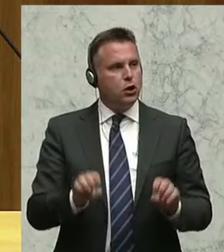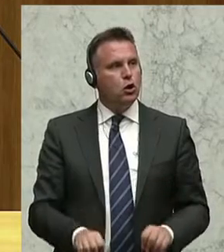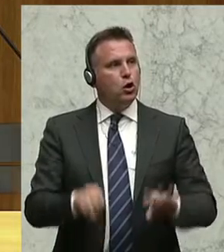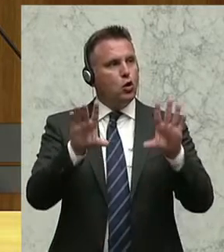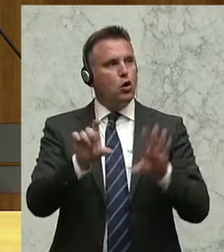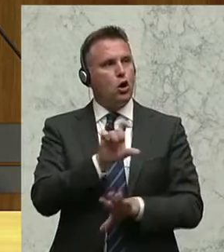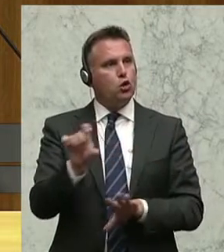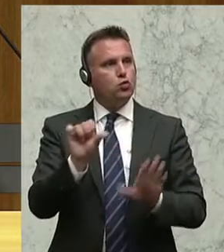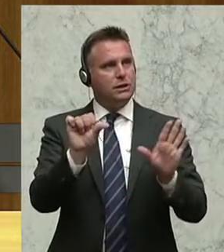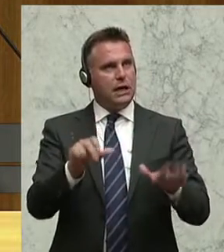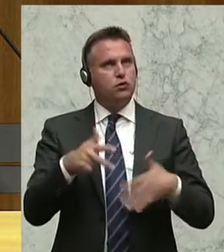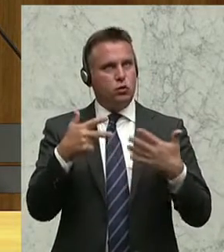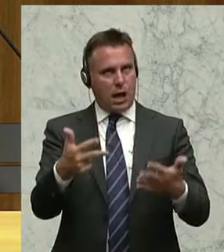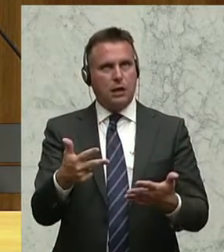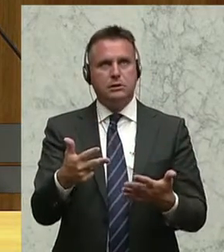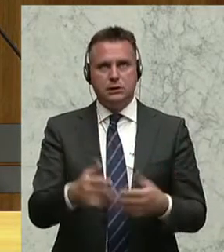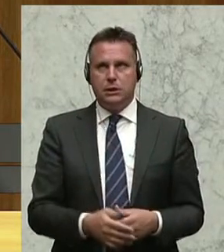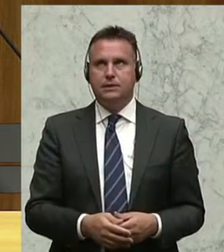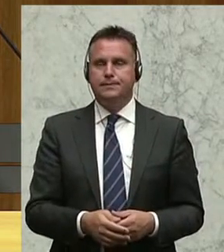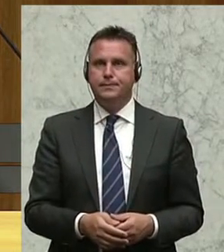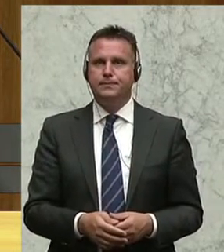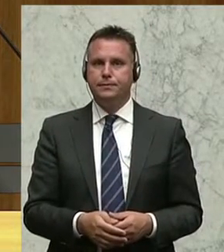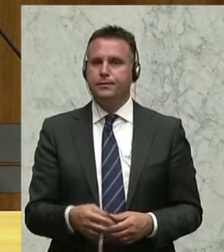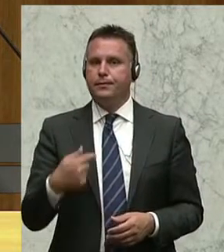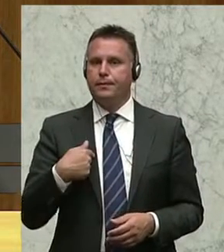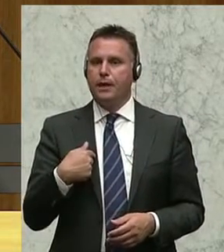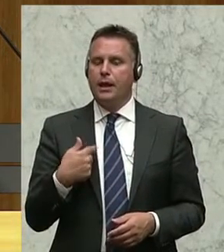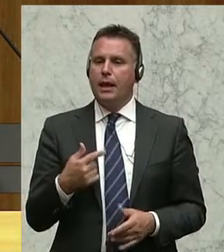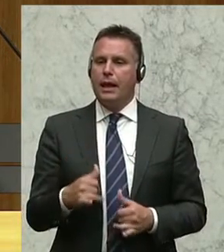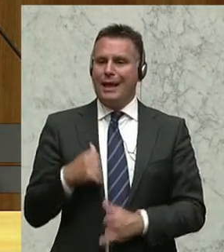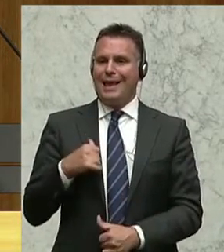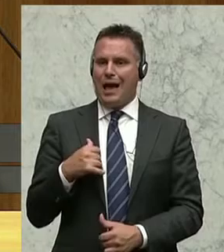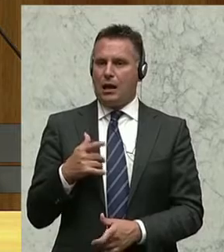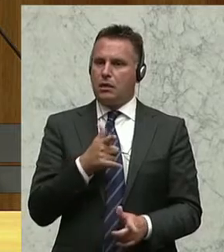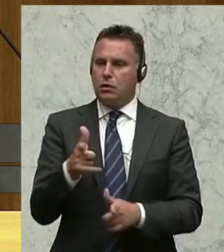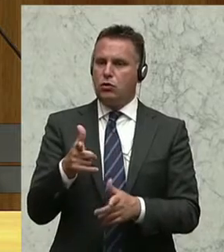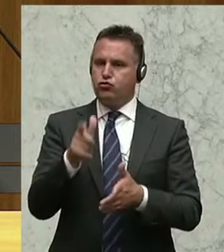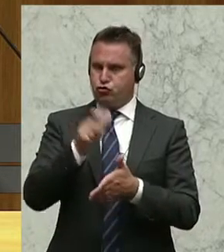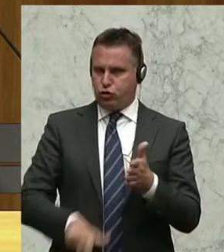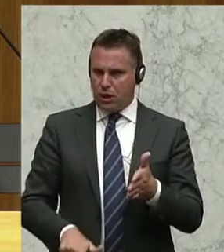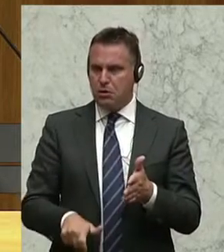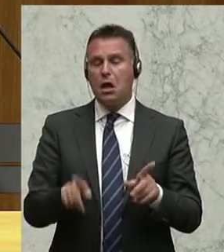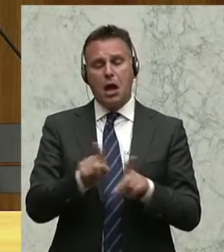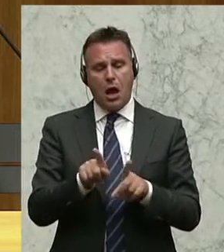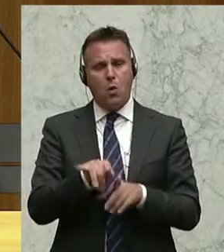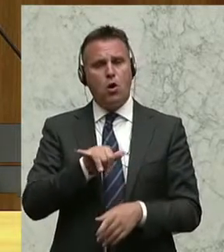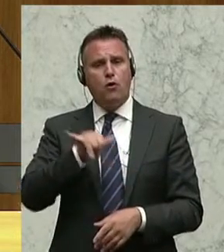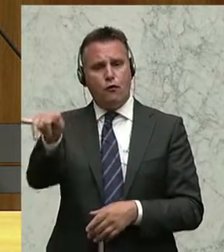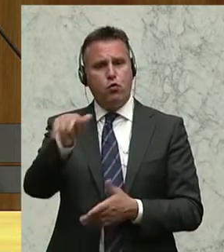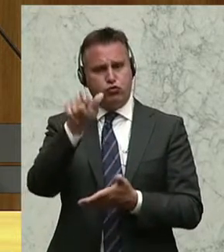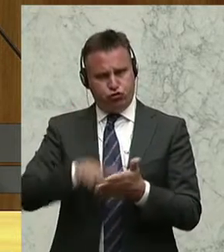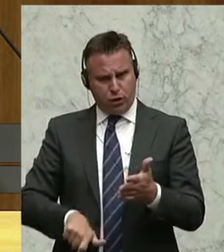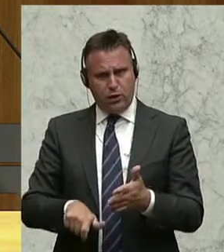1986 habe ich meinen Jagdschein gemacht, beziehungsweise meinen Flugschein gemacht und